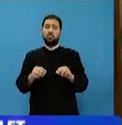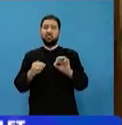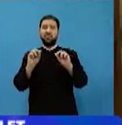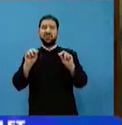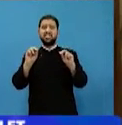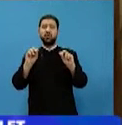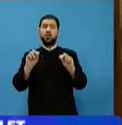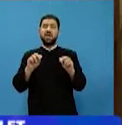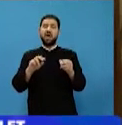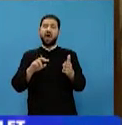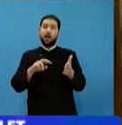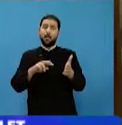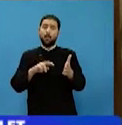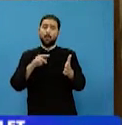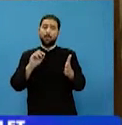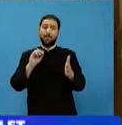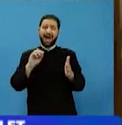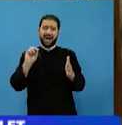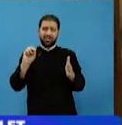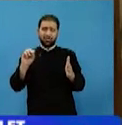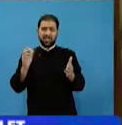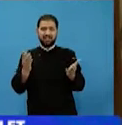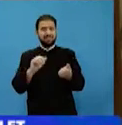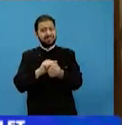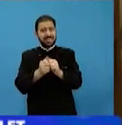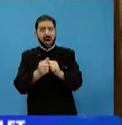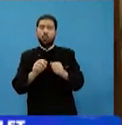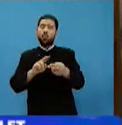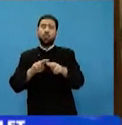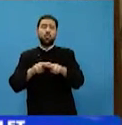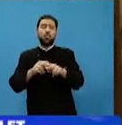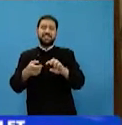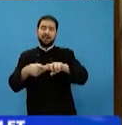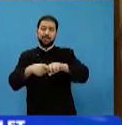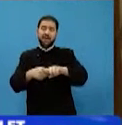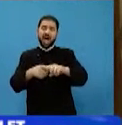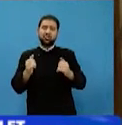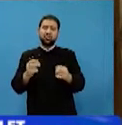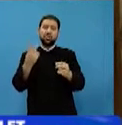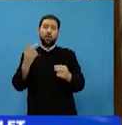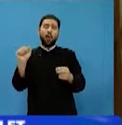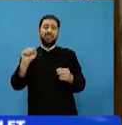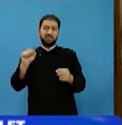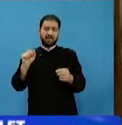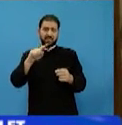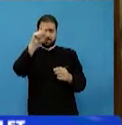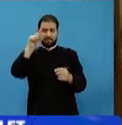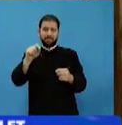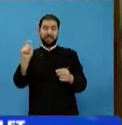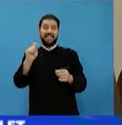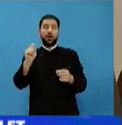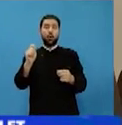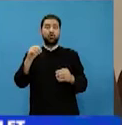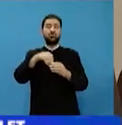o latură teologică? Cum se îmbină aceste două aspecte? Teologia în sine înseamnă